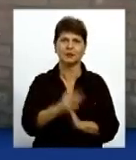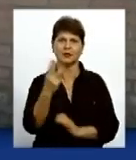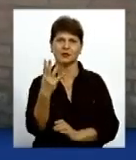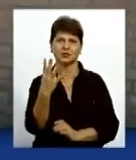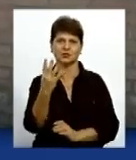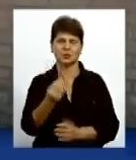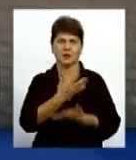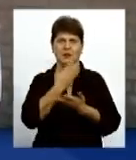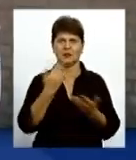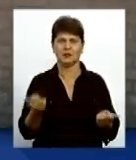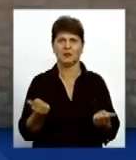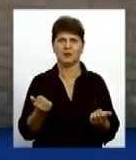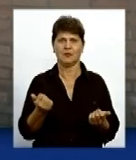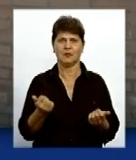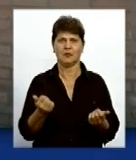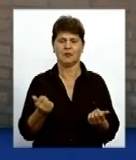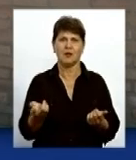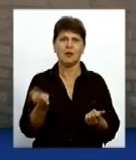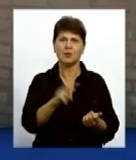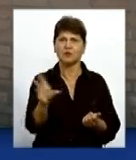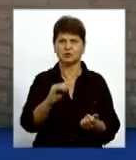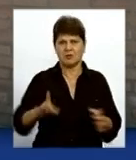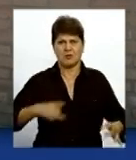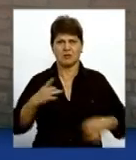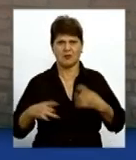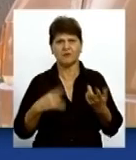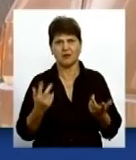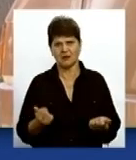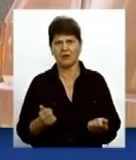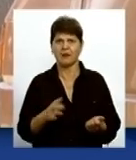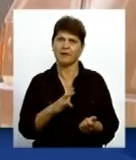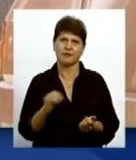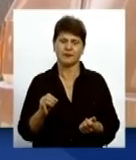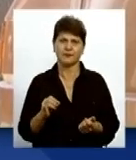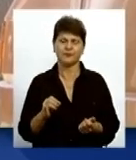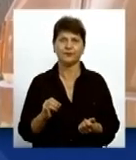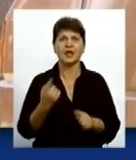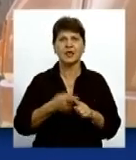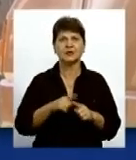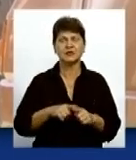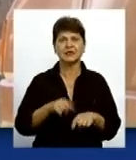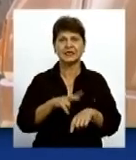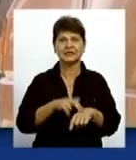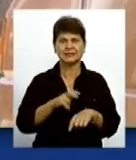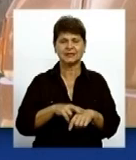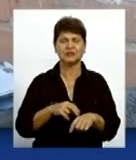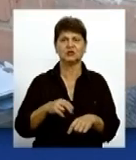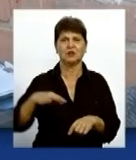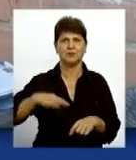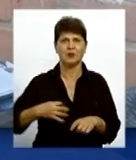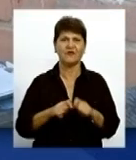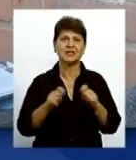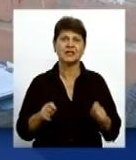-4 дні її нема Це ж теж на нервах дійснює, так чи ні? Наразі слідчим управлінням поліції